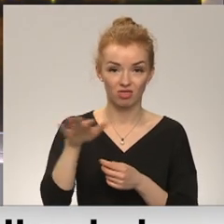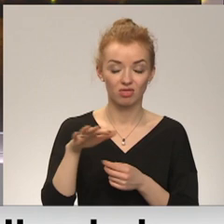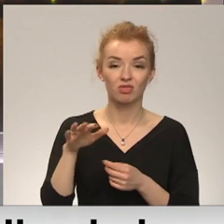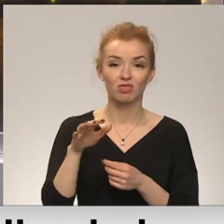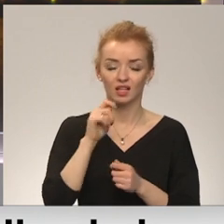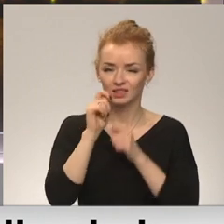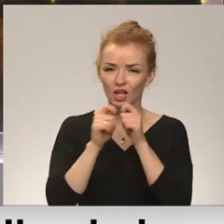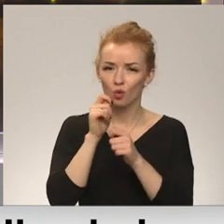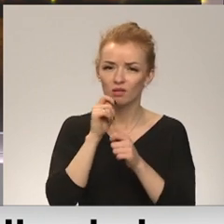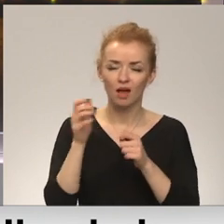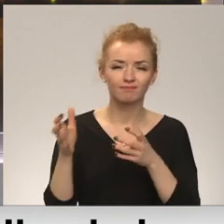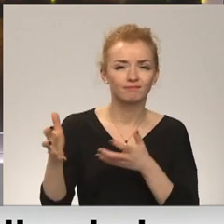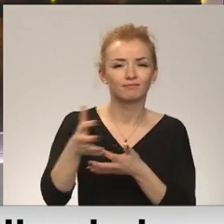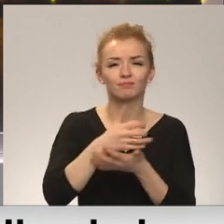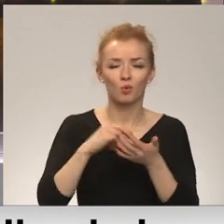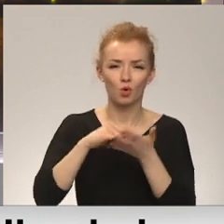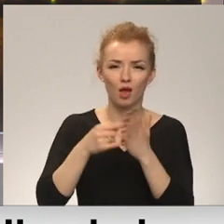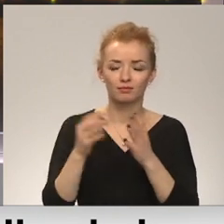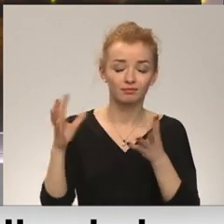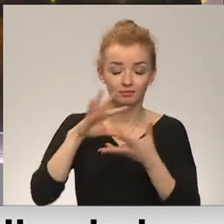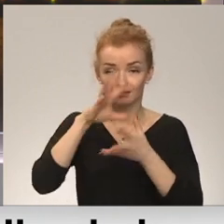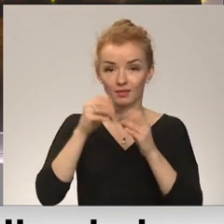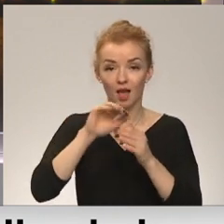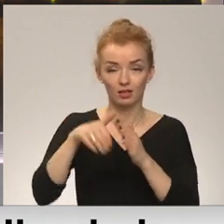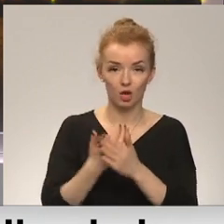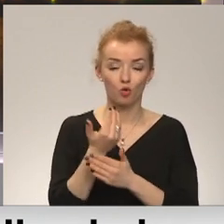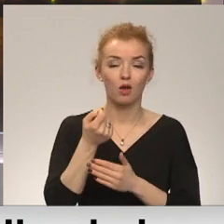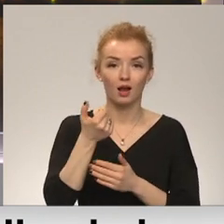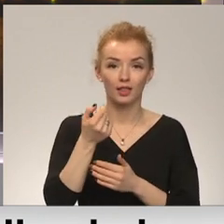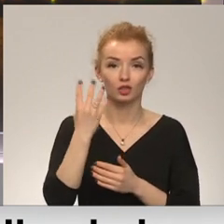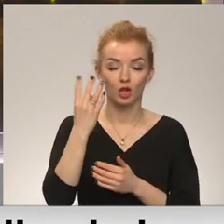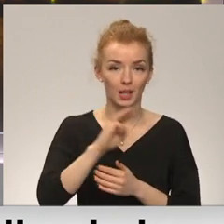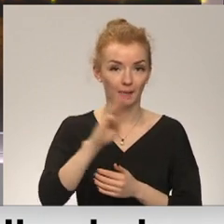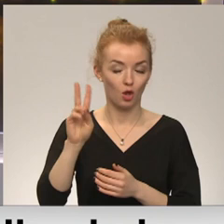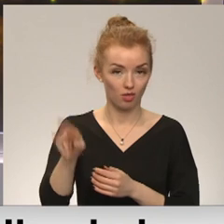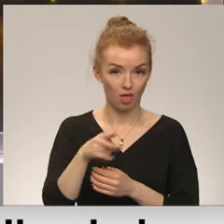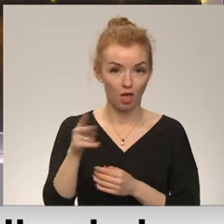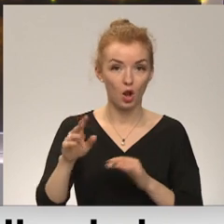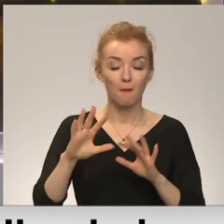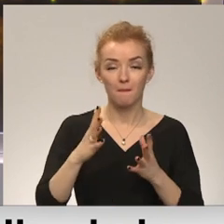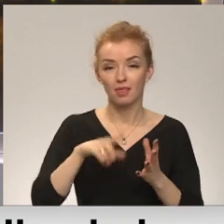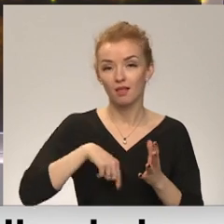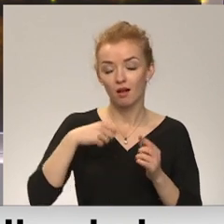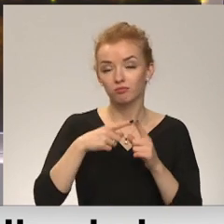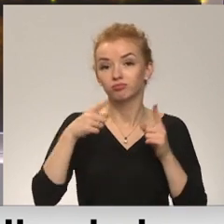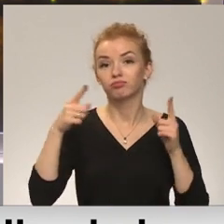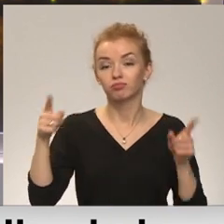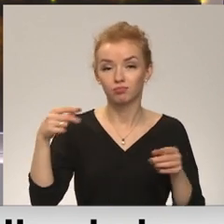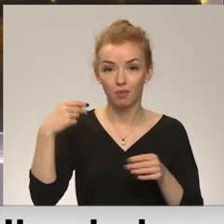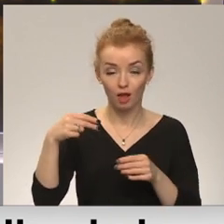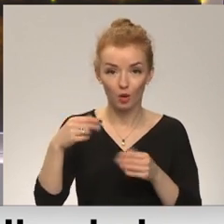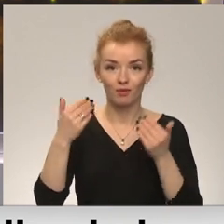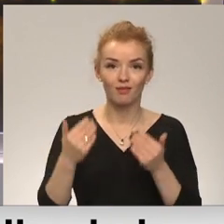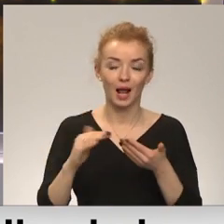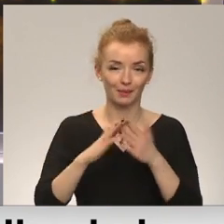dziedotājus un īstenojot dažādus projektus, tās atjaunošanā ieguldīta gandrīz 4 miljonu eiro. Pēc ilgāka pārtraukuma daļa pils atkal ir